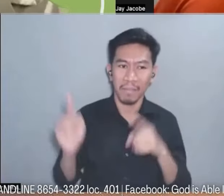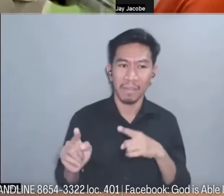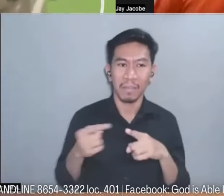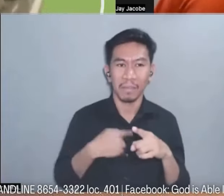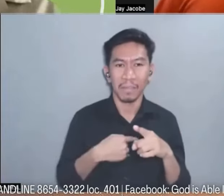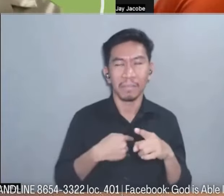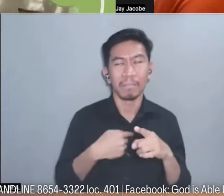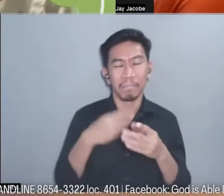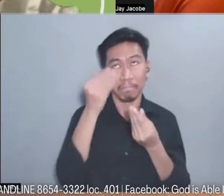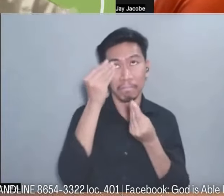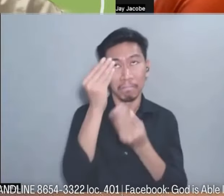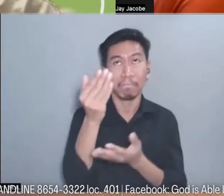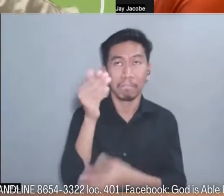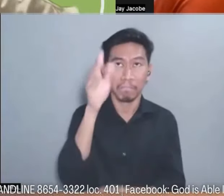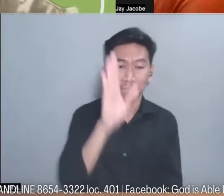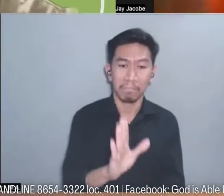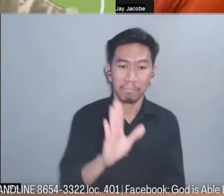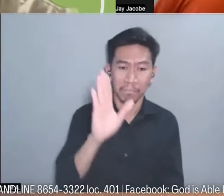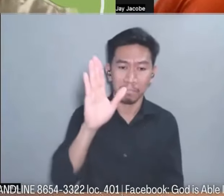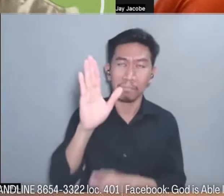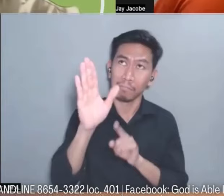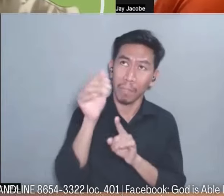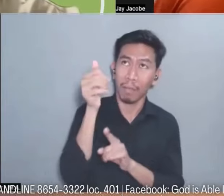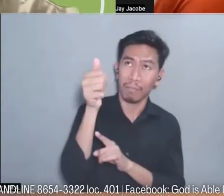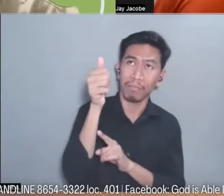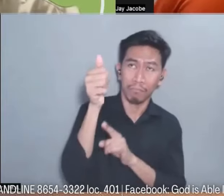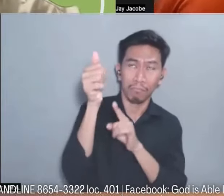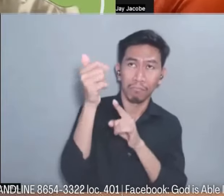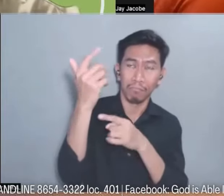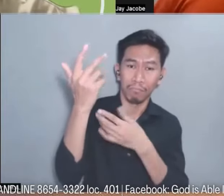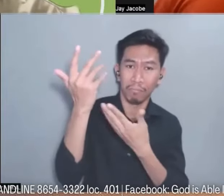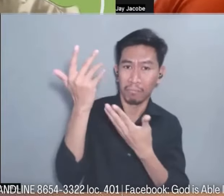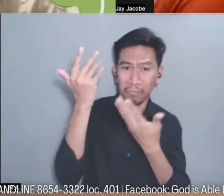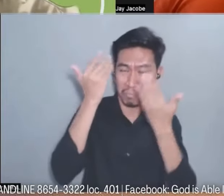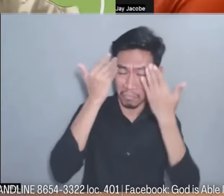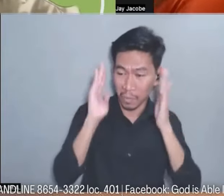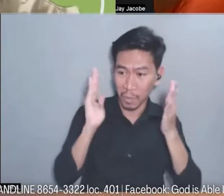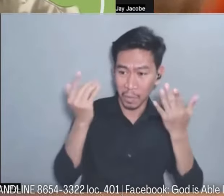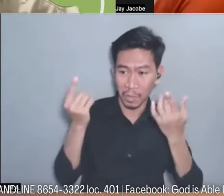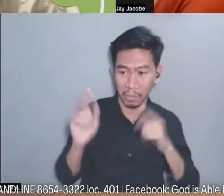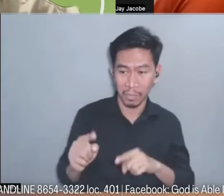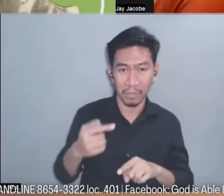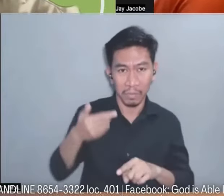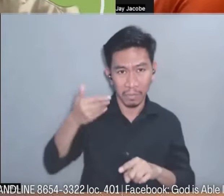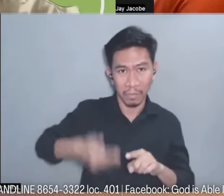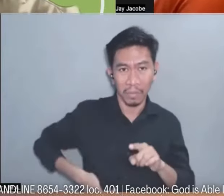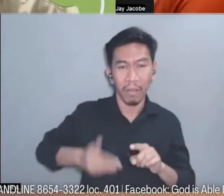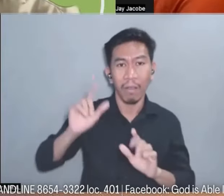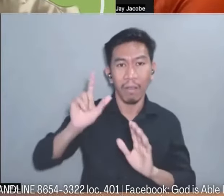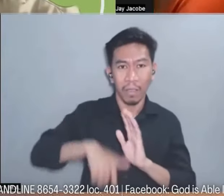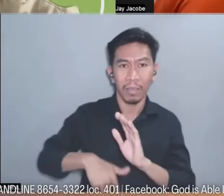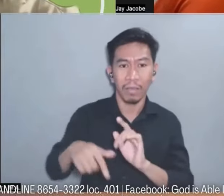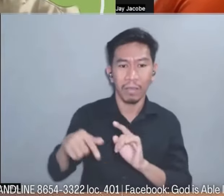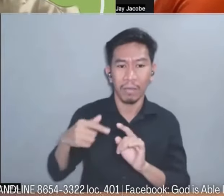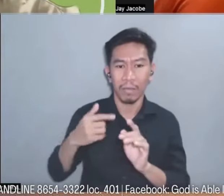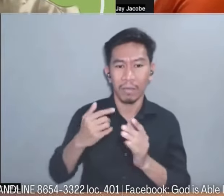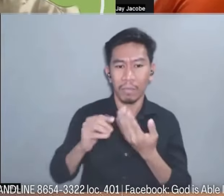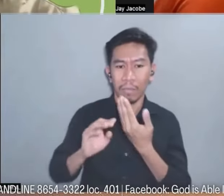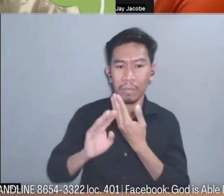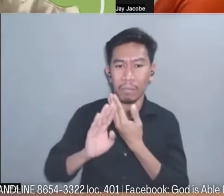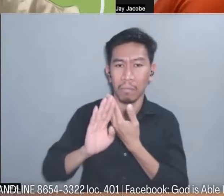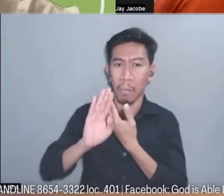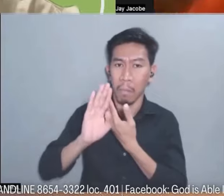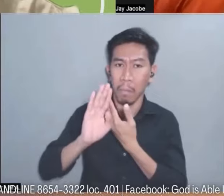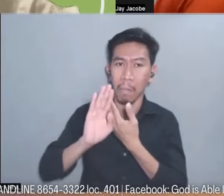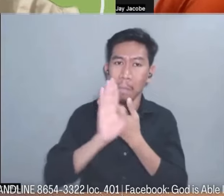bahala at hindi ko po alam po anong mungyayari sa akin yung time na ako po ay nasa accommodation na at bumalik na sa trabaho